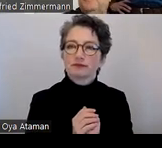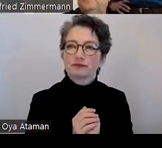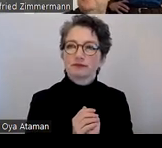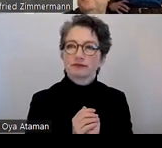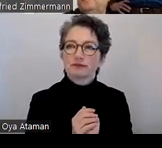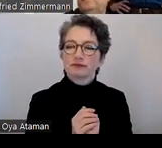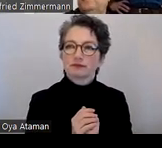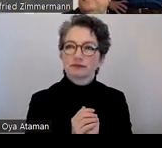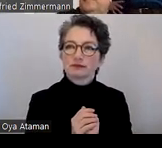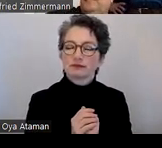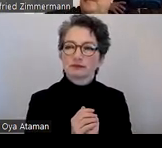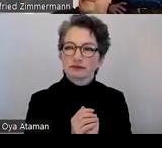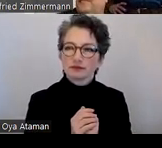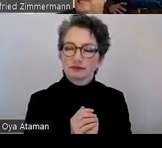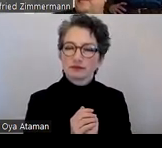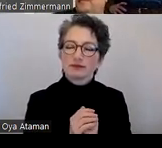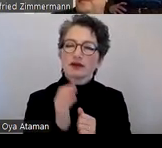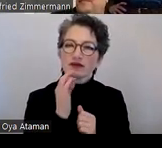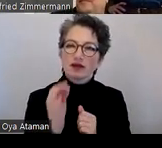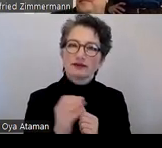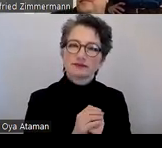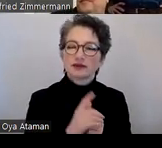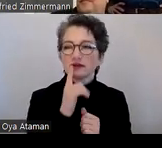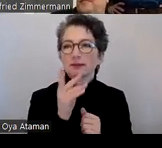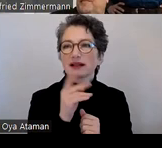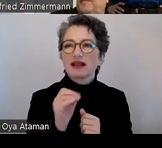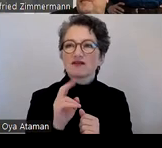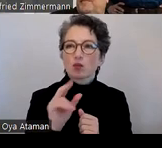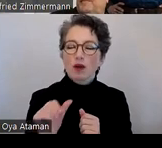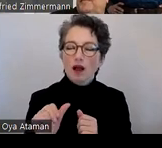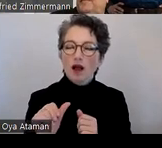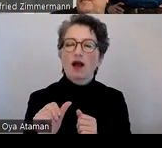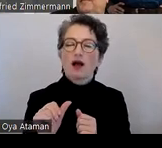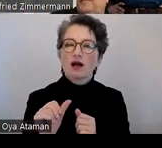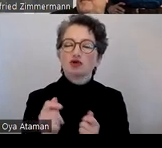Wenn man das PDF UA zurück stellen wird halt nicht